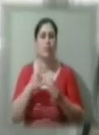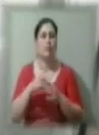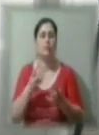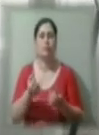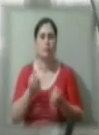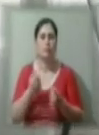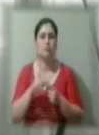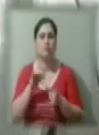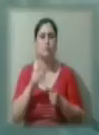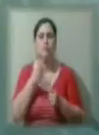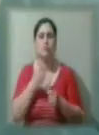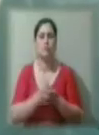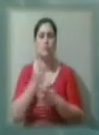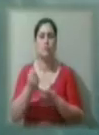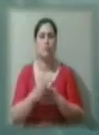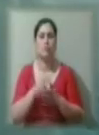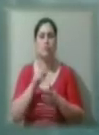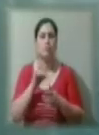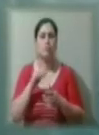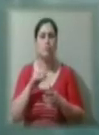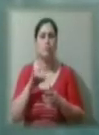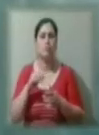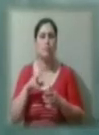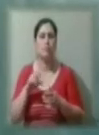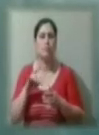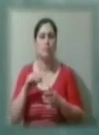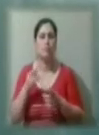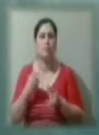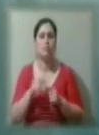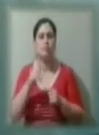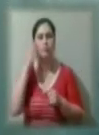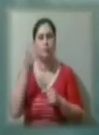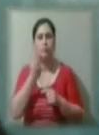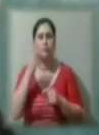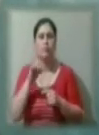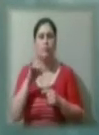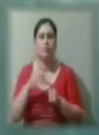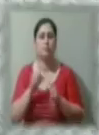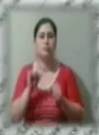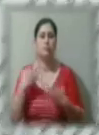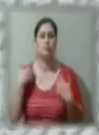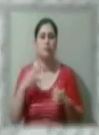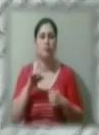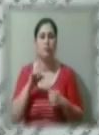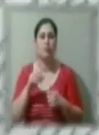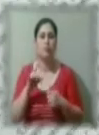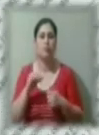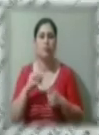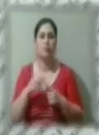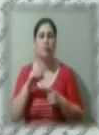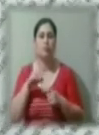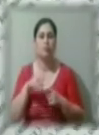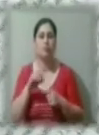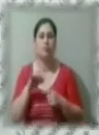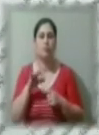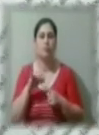доправляються до Київської лабораторії. За словами голови обласного департаменту охорони здоров'я Віктора Короленка, тести на коронавірус в Україні є.